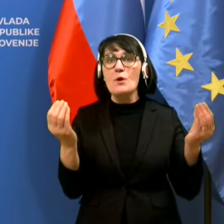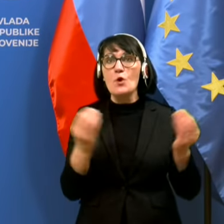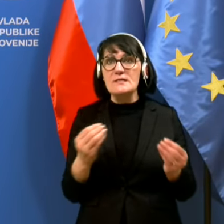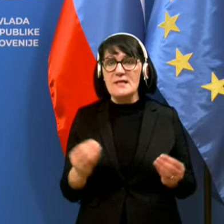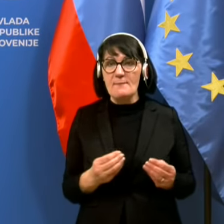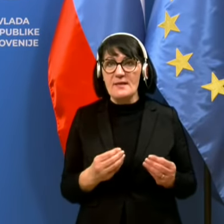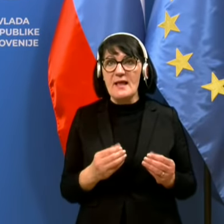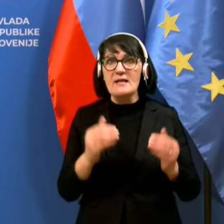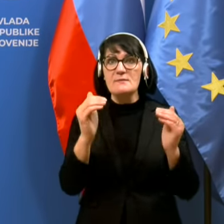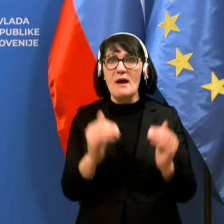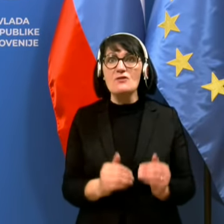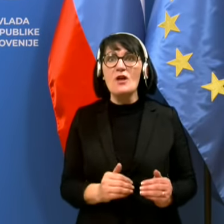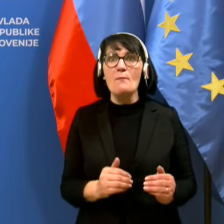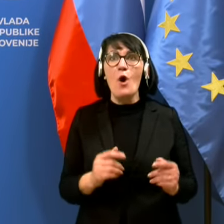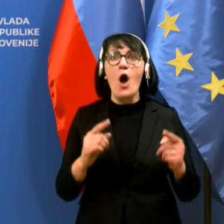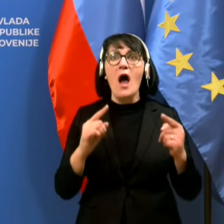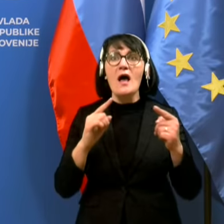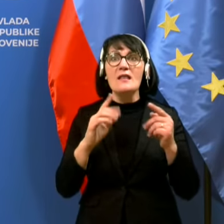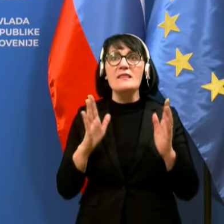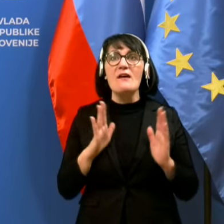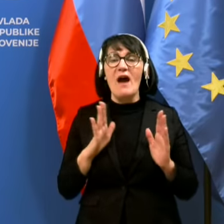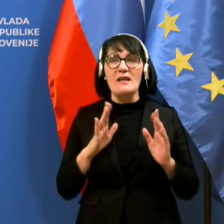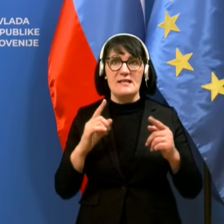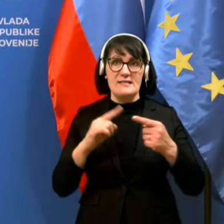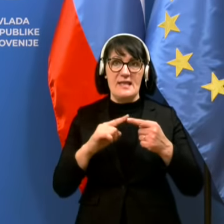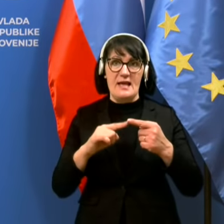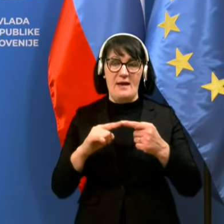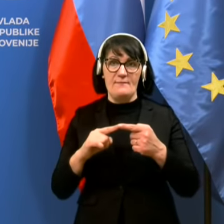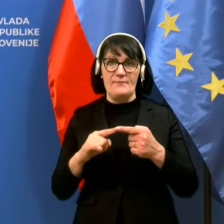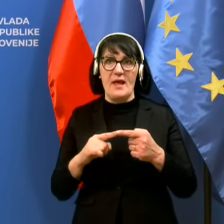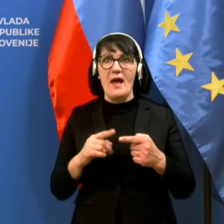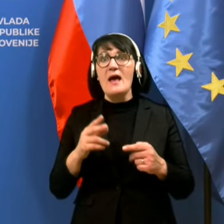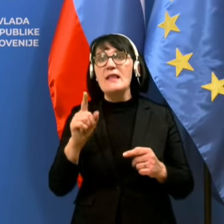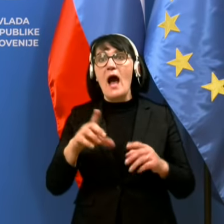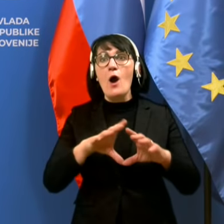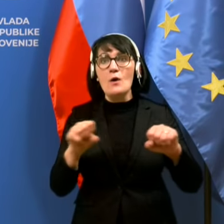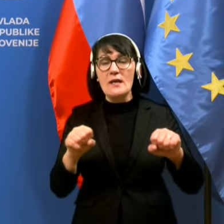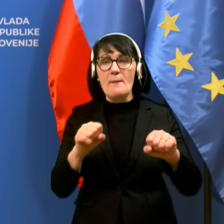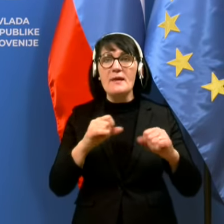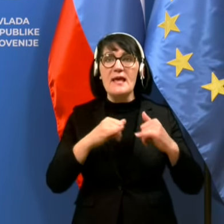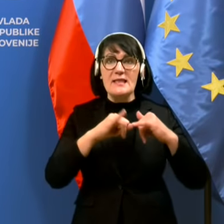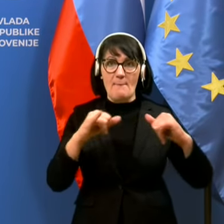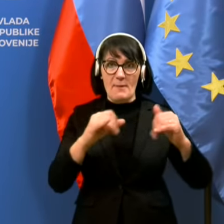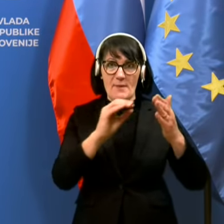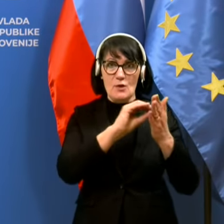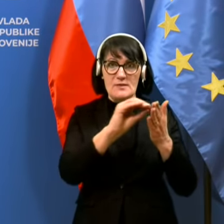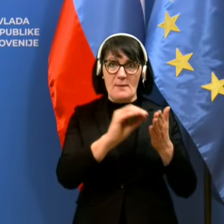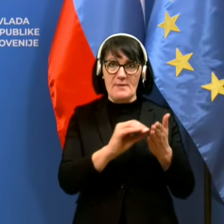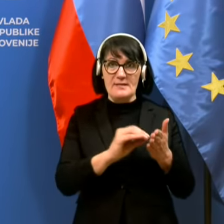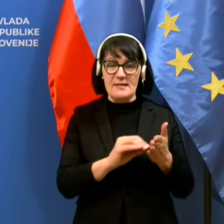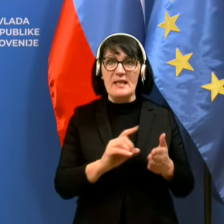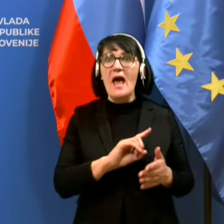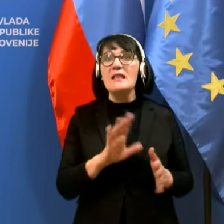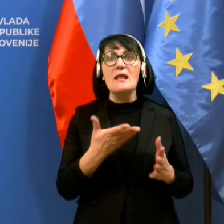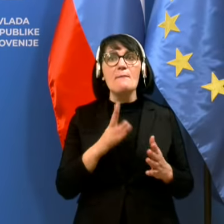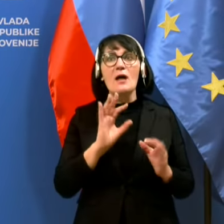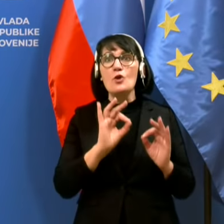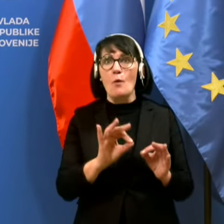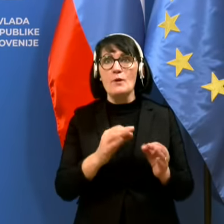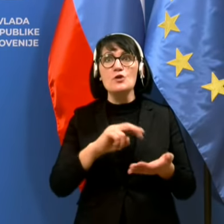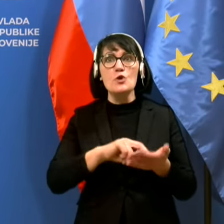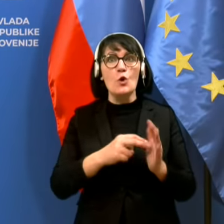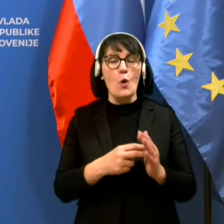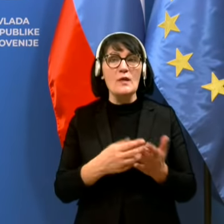interakcije. Zmanjšamo nevarne interakcije. Ampak ta ukrep, na papirju nima dobrih strokovnih